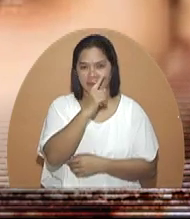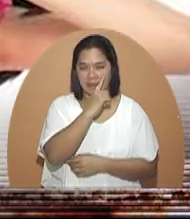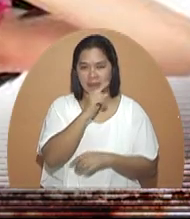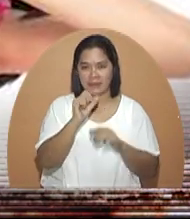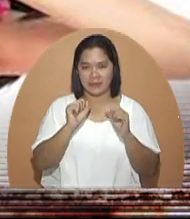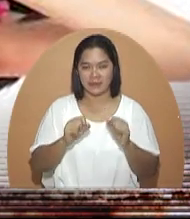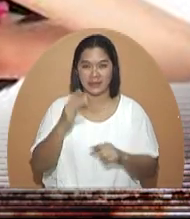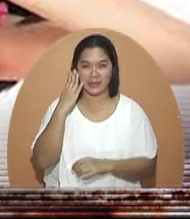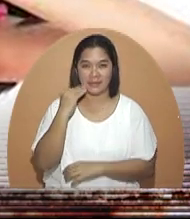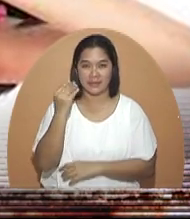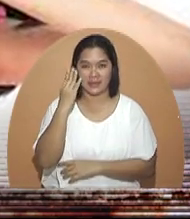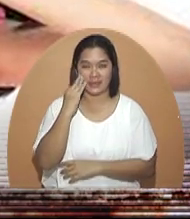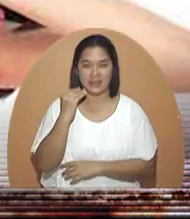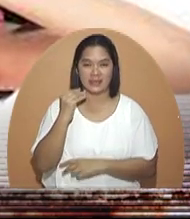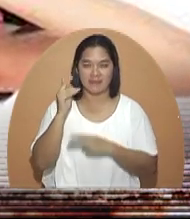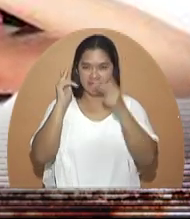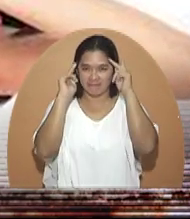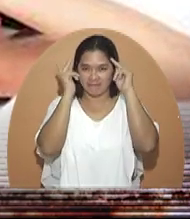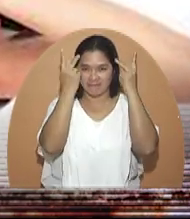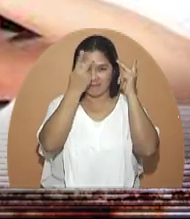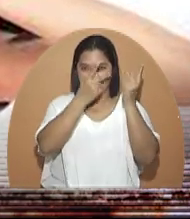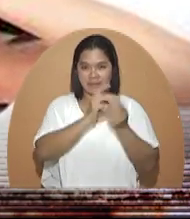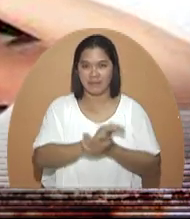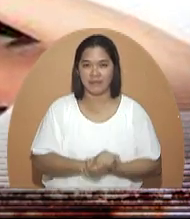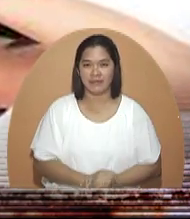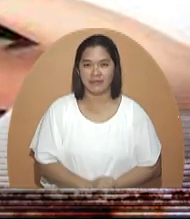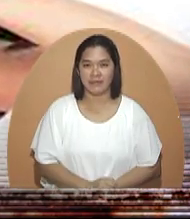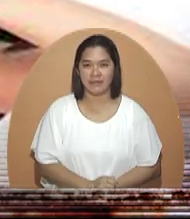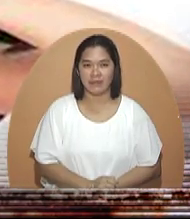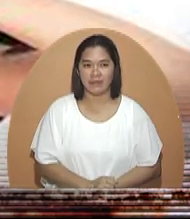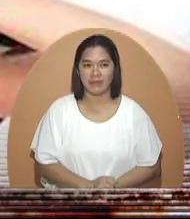maaaring makaranas ng pananakit ng ulot